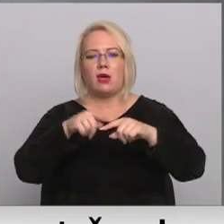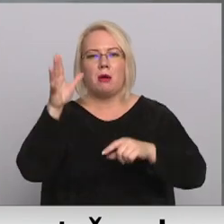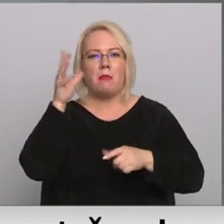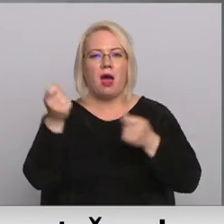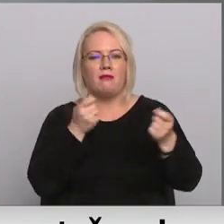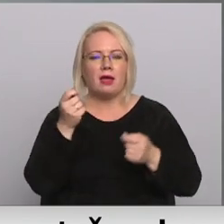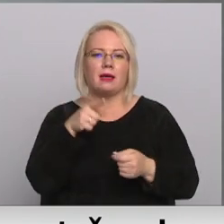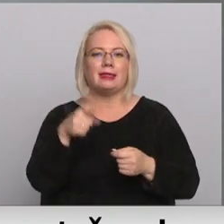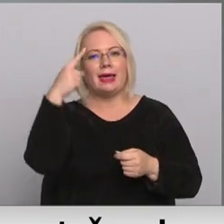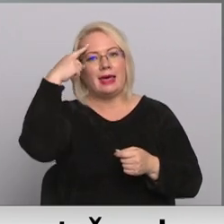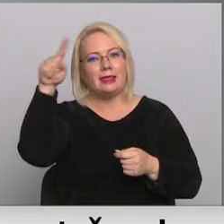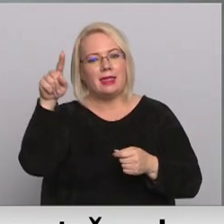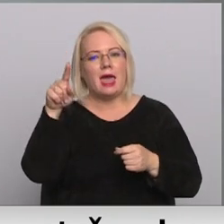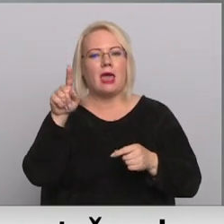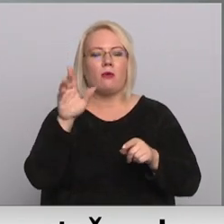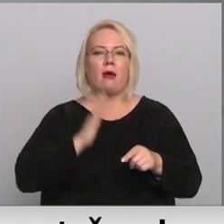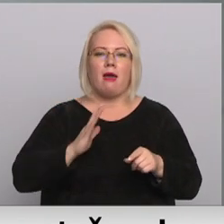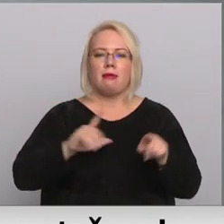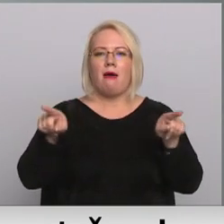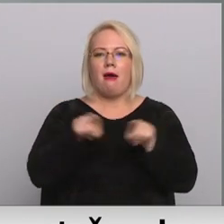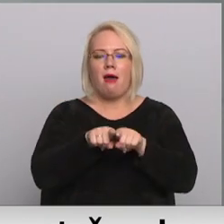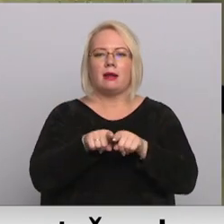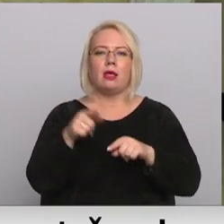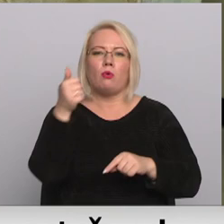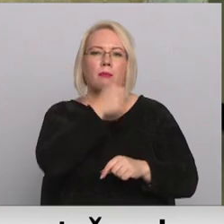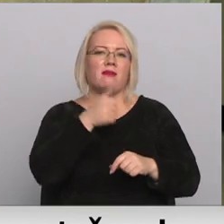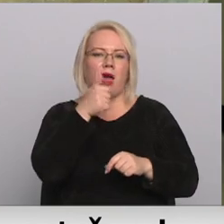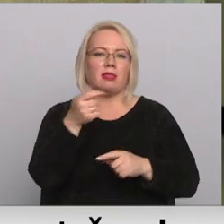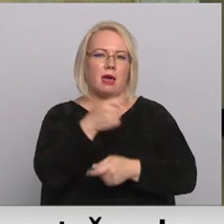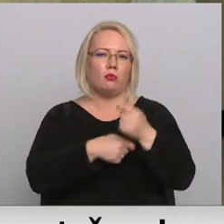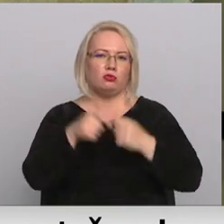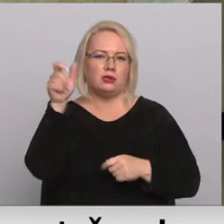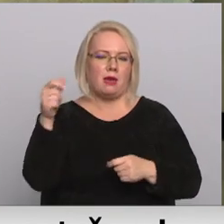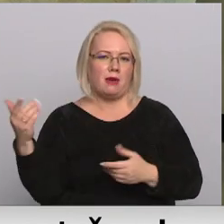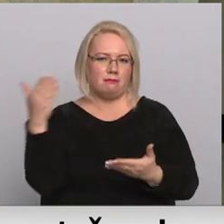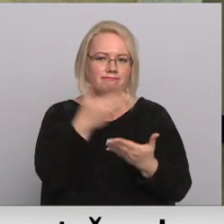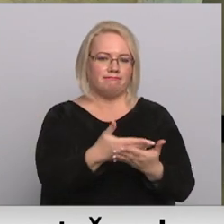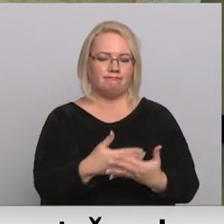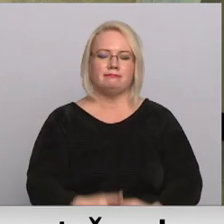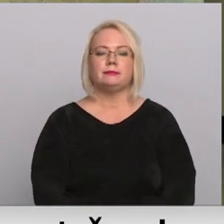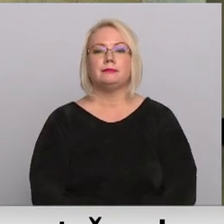tālākai nākotnē tiek gaidīts arī no privātās sektora uzņēmējiem. Ines ķester, Jānis Goldbergs, Aigars Brečs, TV Kurzeme.